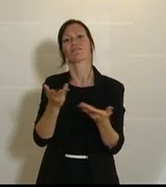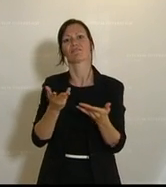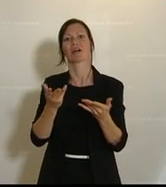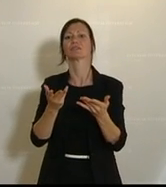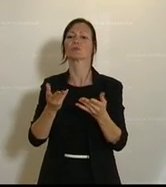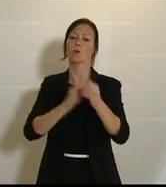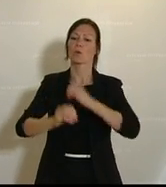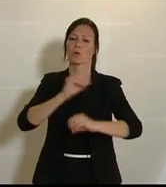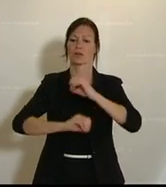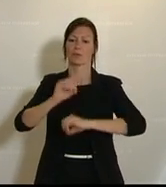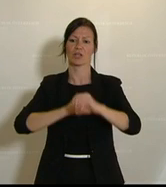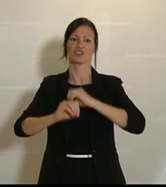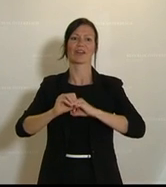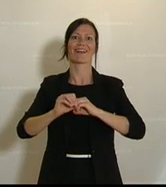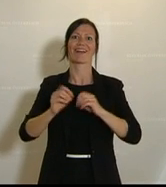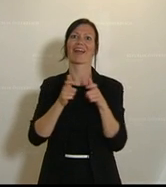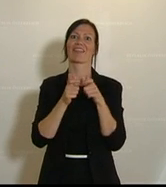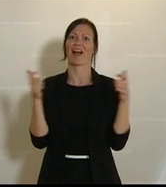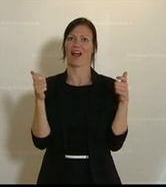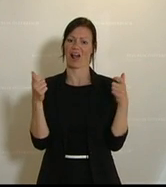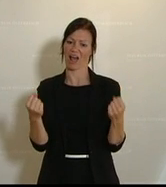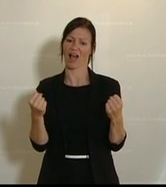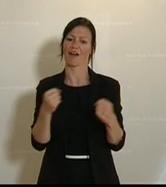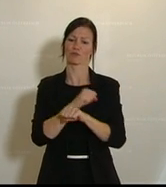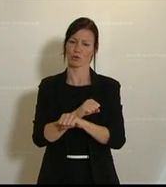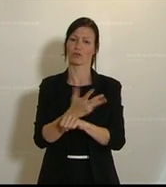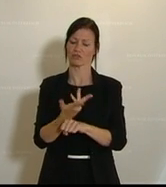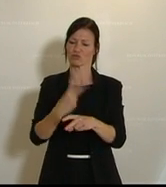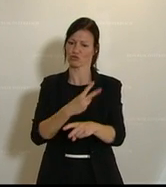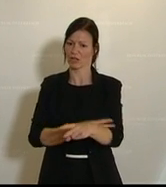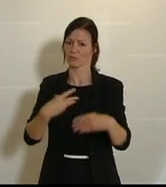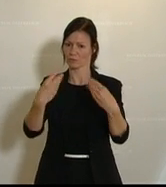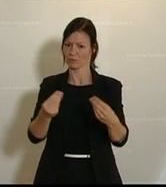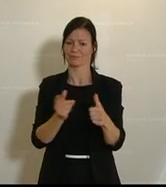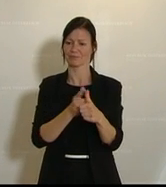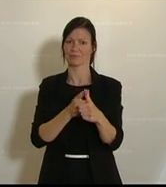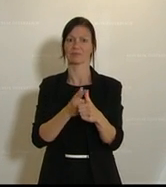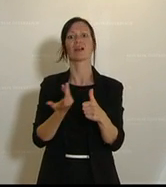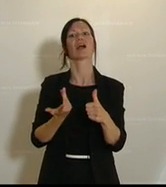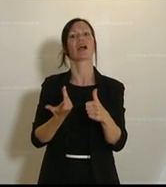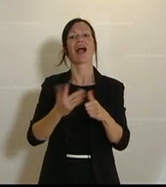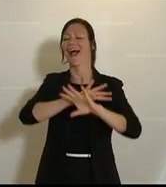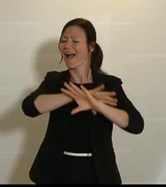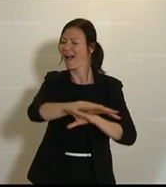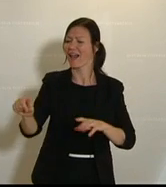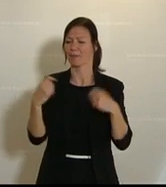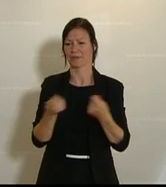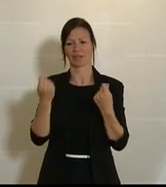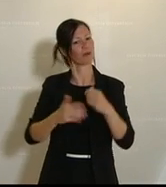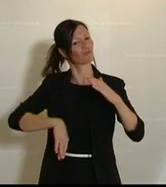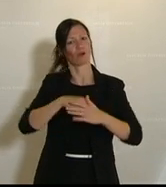Generalhaftung des Staates sicherzustellen. Punkt 1. Voller Entschädigungsanspruch für alle Betriebe, die